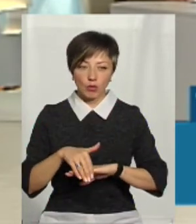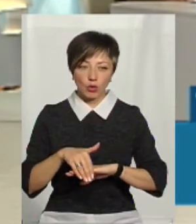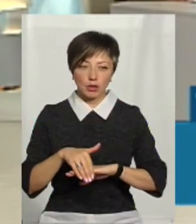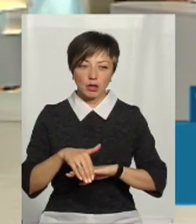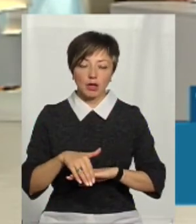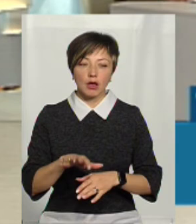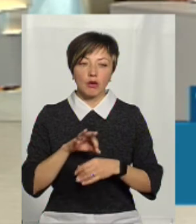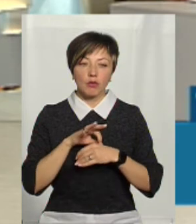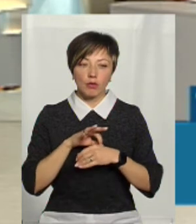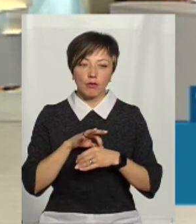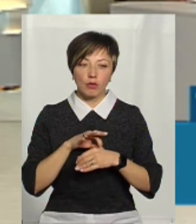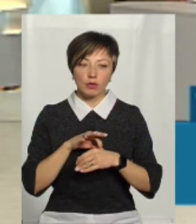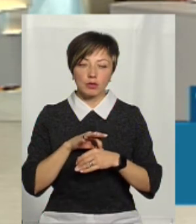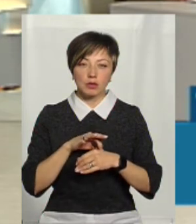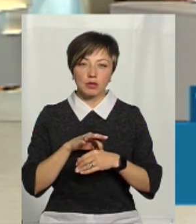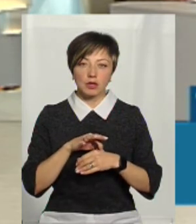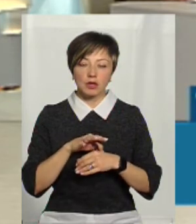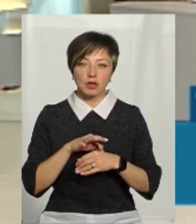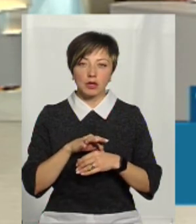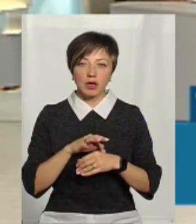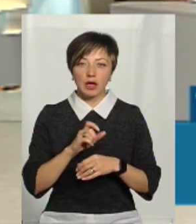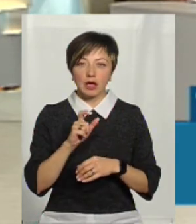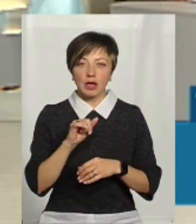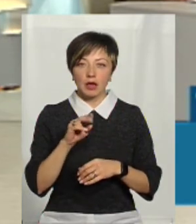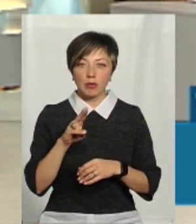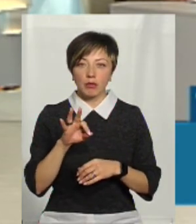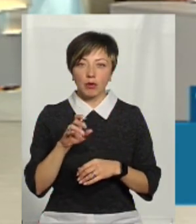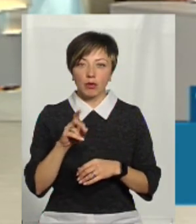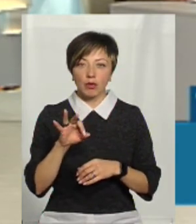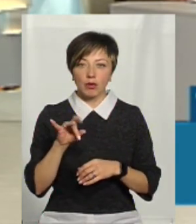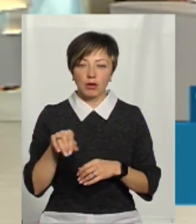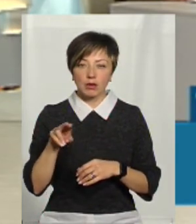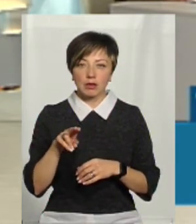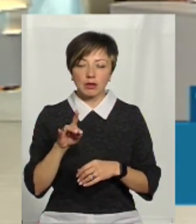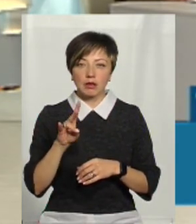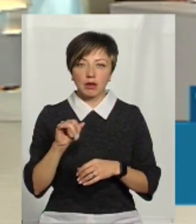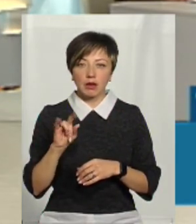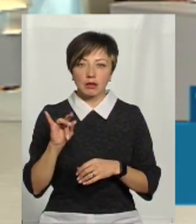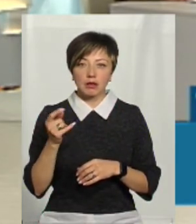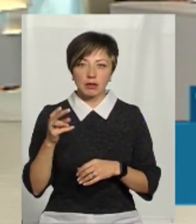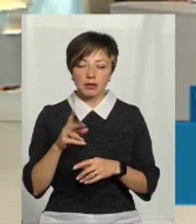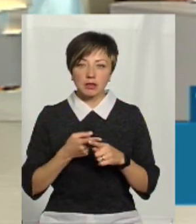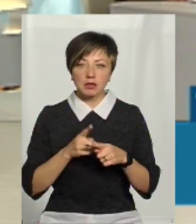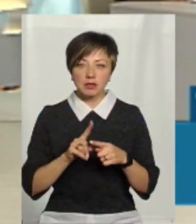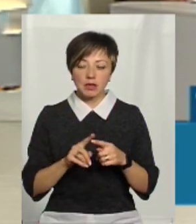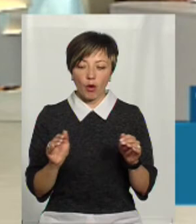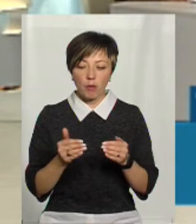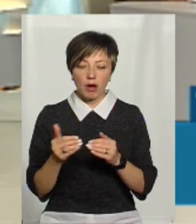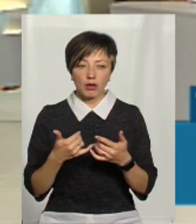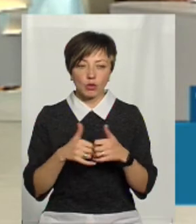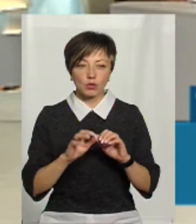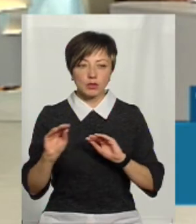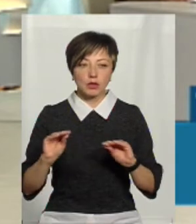проводять гіпохлоридом натрію. Стоять електролізні установки, компактні,